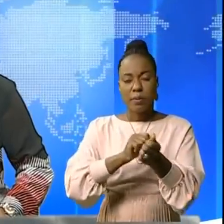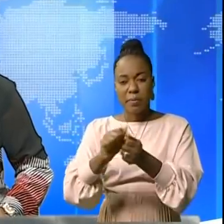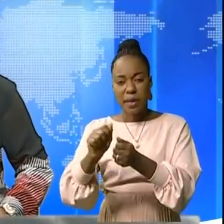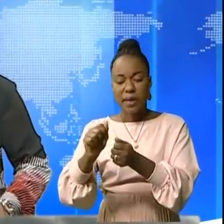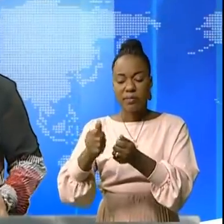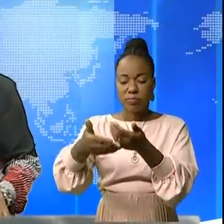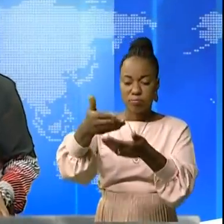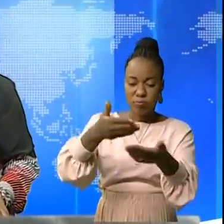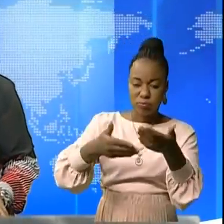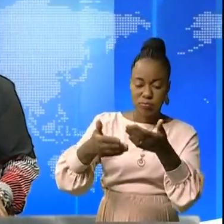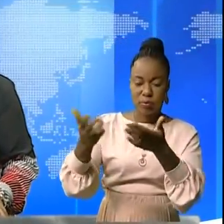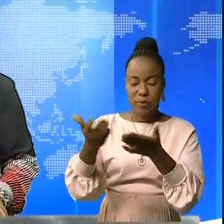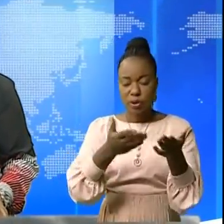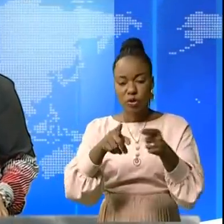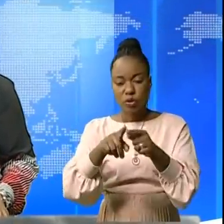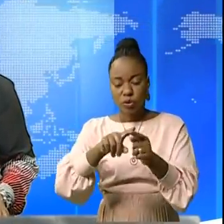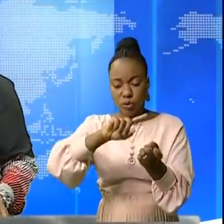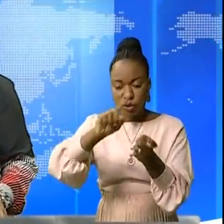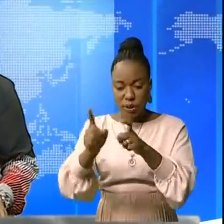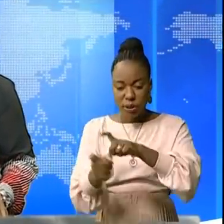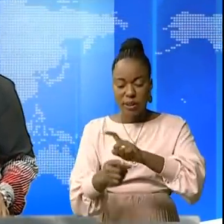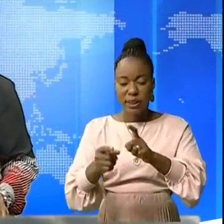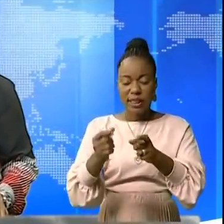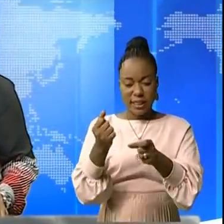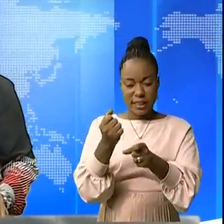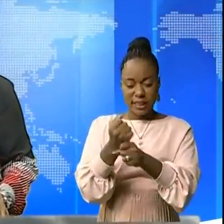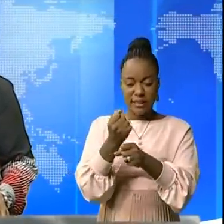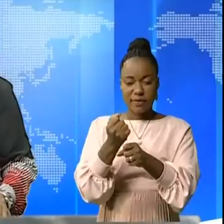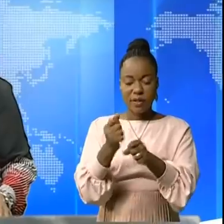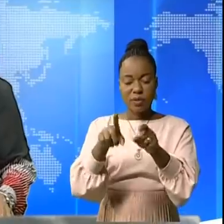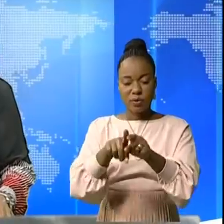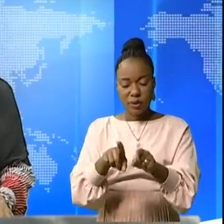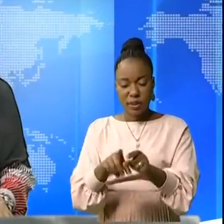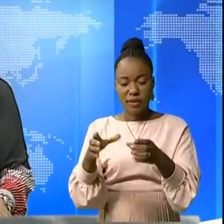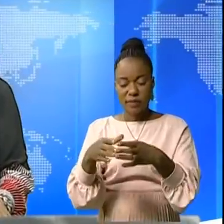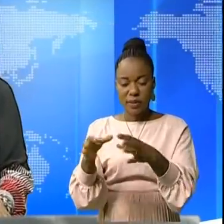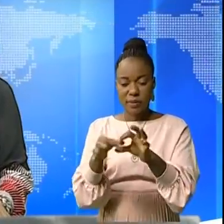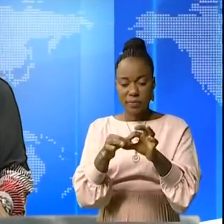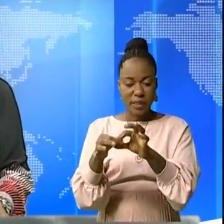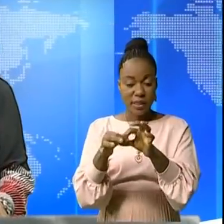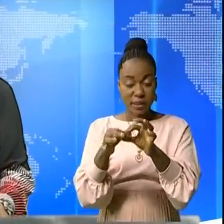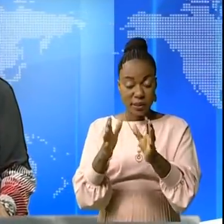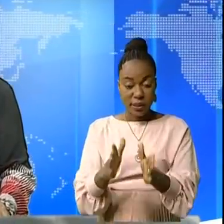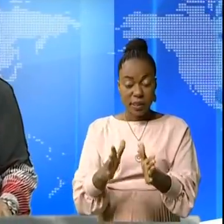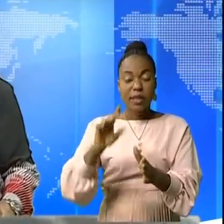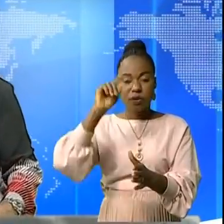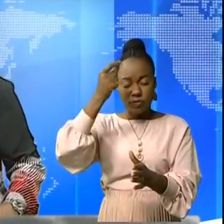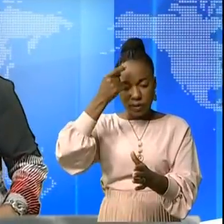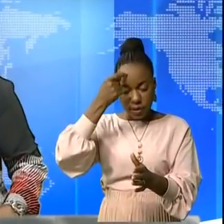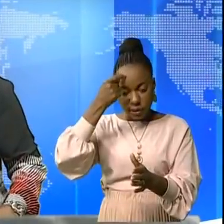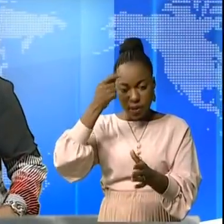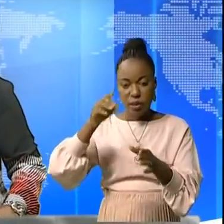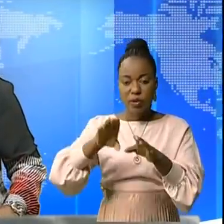marché pour améliorer le climat du travail avec le partenaire. C'est le gouverneur de province qui a présidé